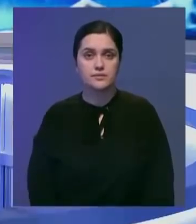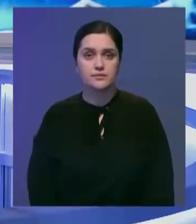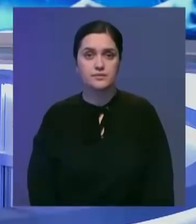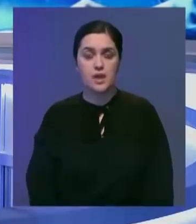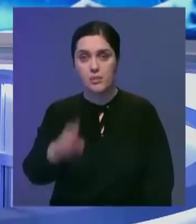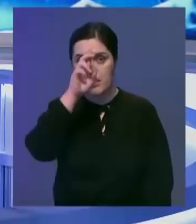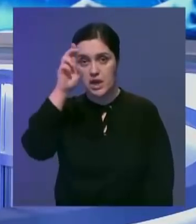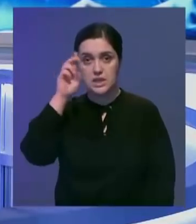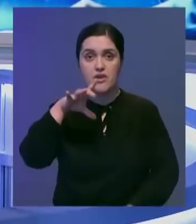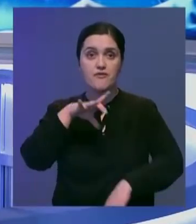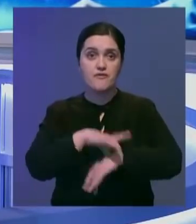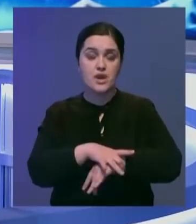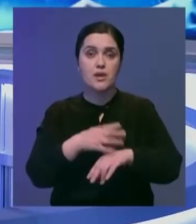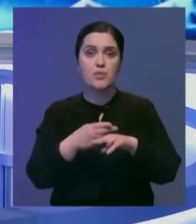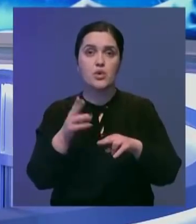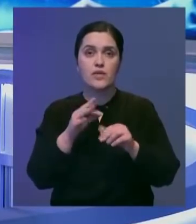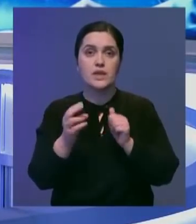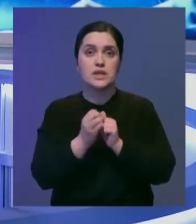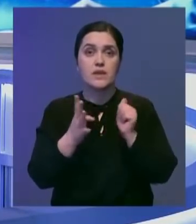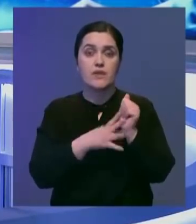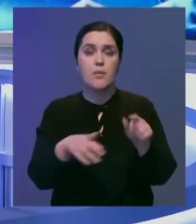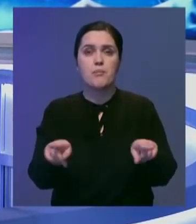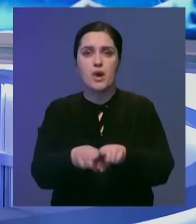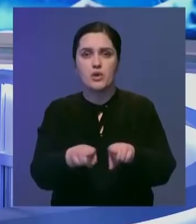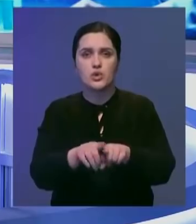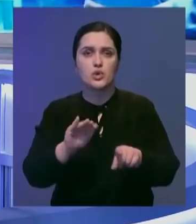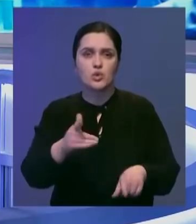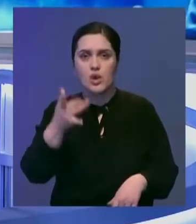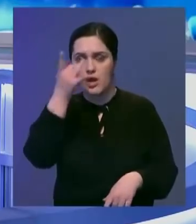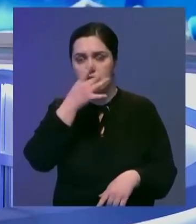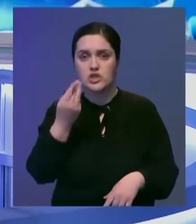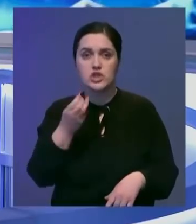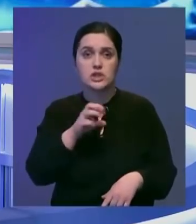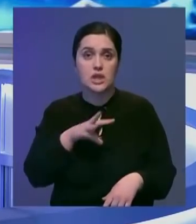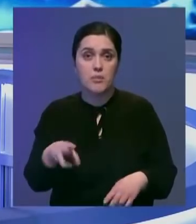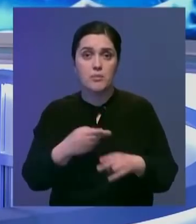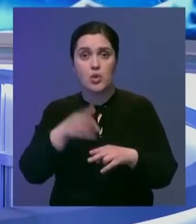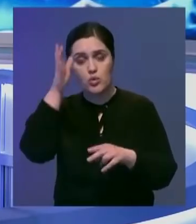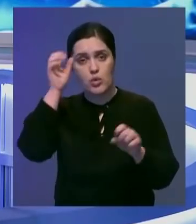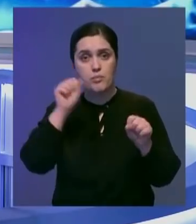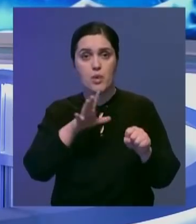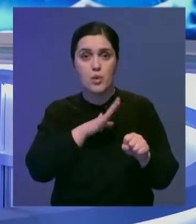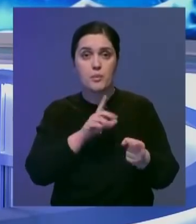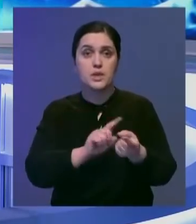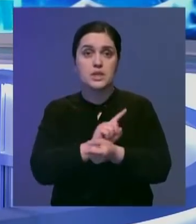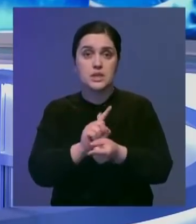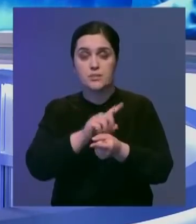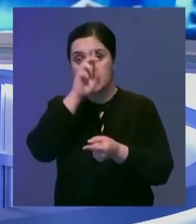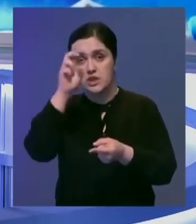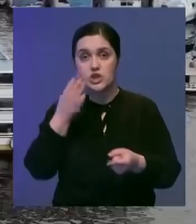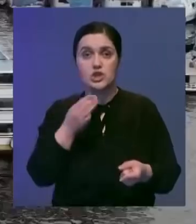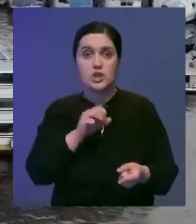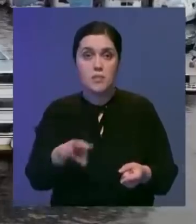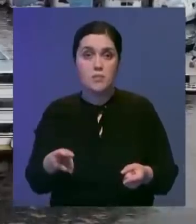В Бразилии выявили мутацию COVID-19, похожую на южноафриканский штамм. Однако ученые не исключают, что мутировавший